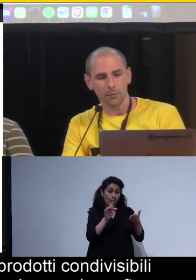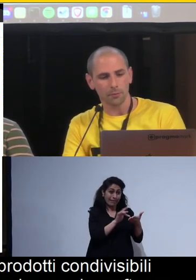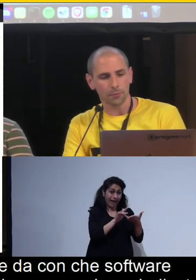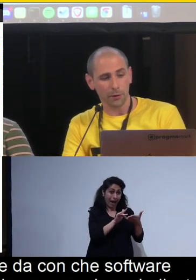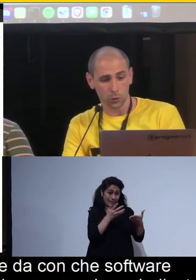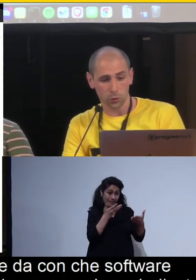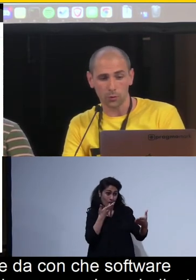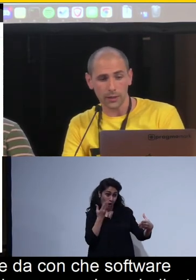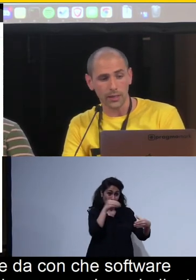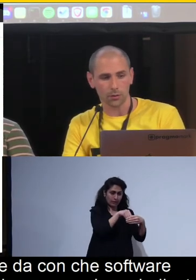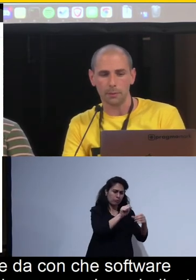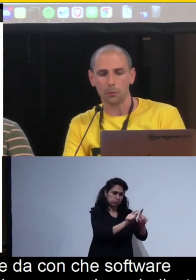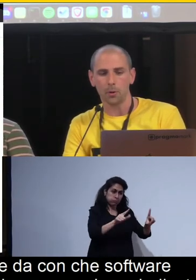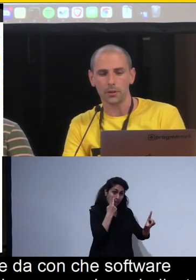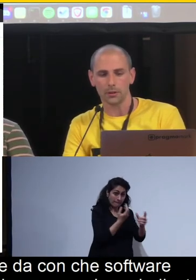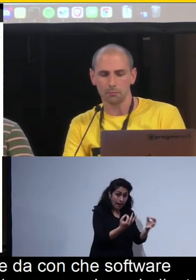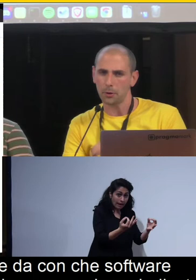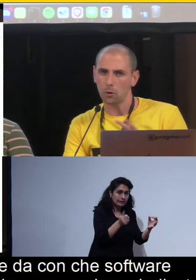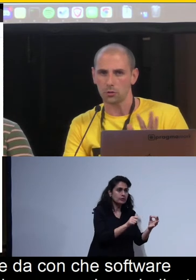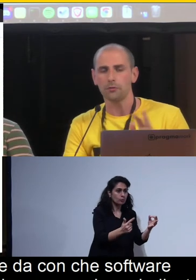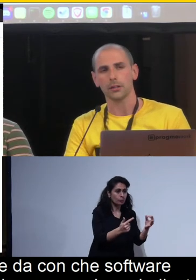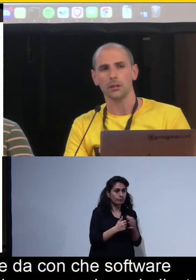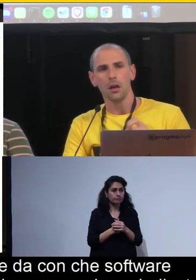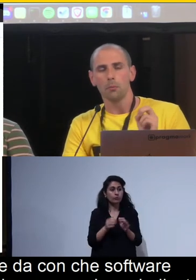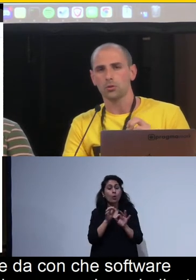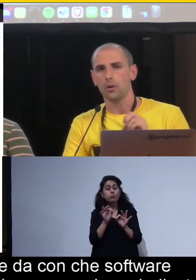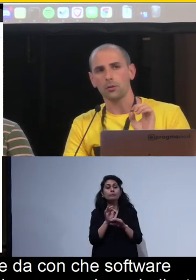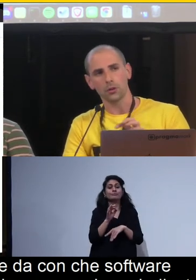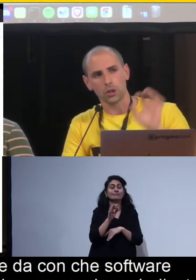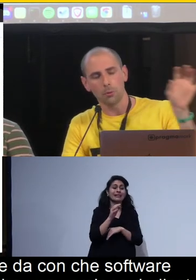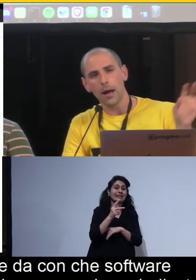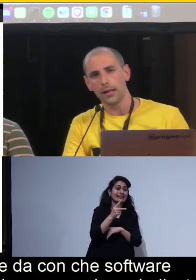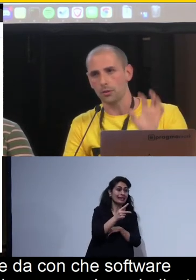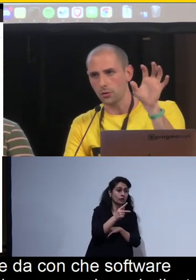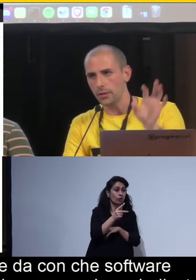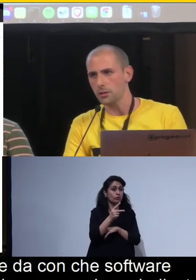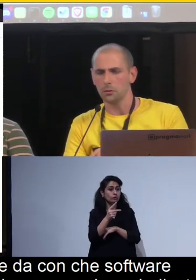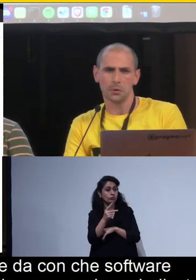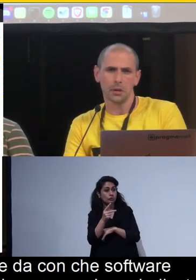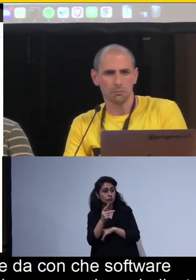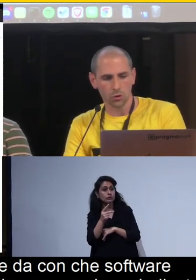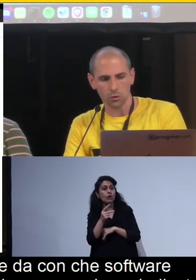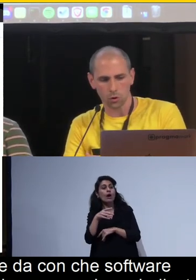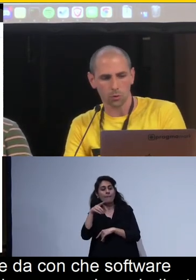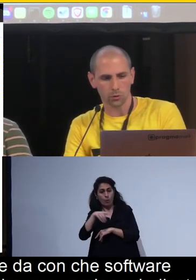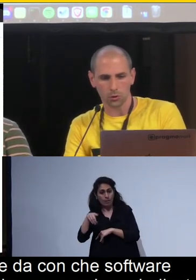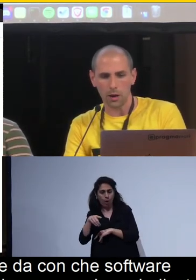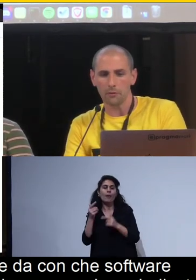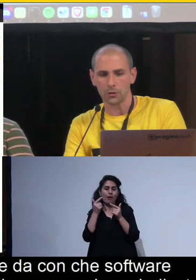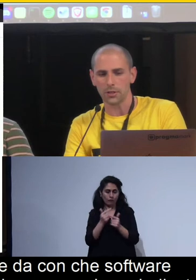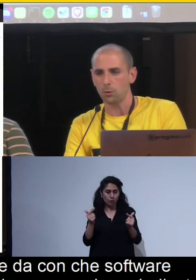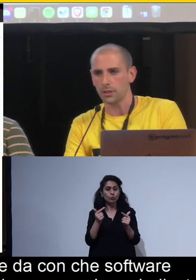Invece, per fortuna, Keynote e PowerPoint, per come sono fatti, hanno la versione mobile, hanno la versione desktop, e abbiamo